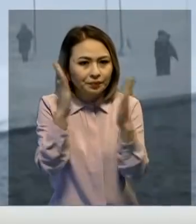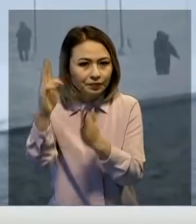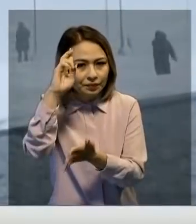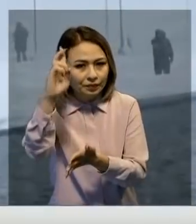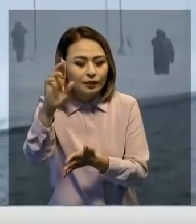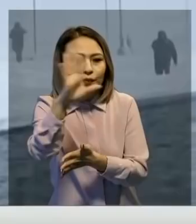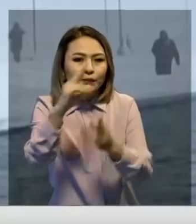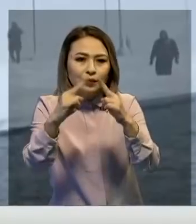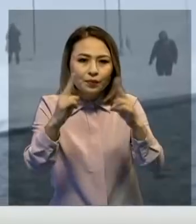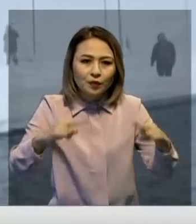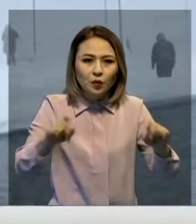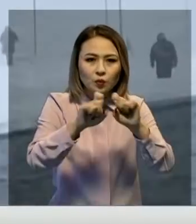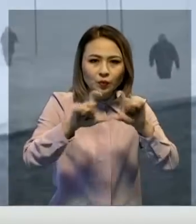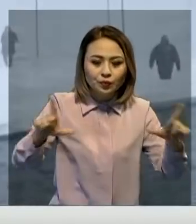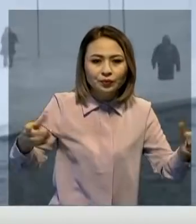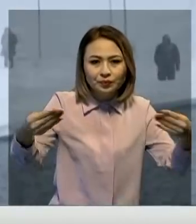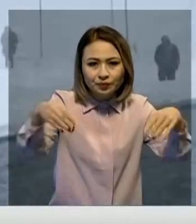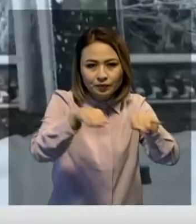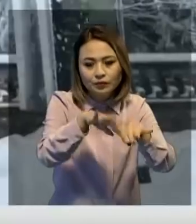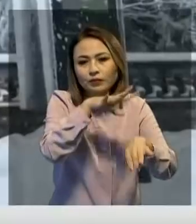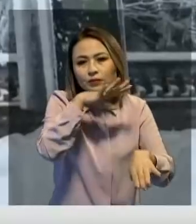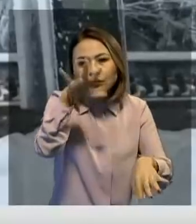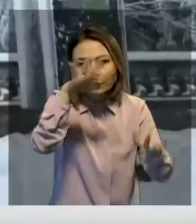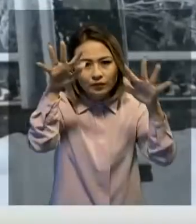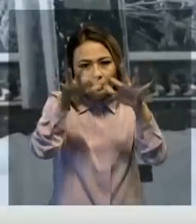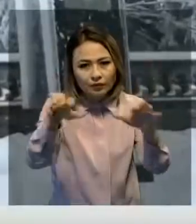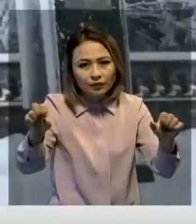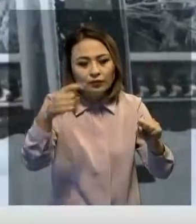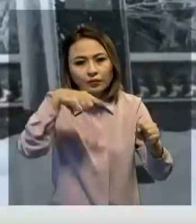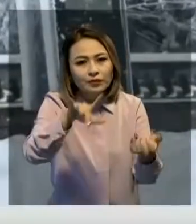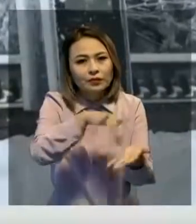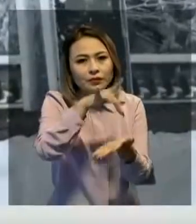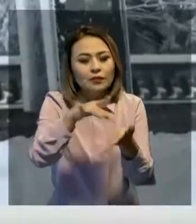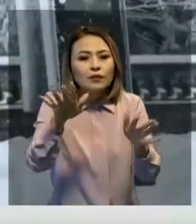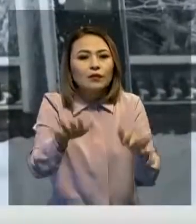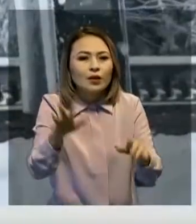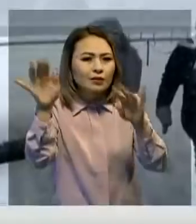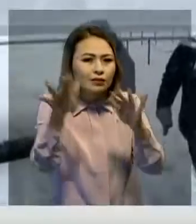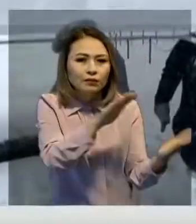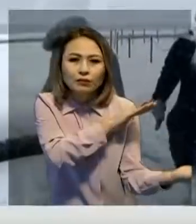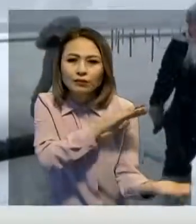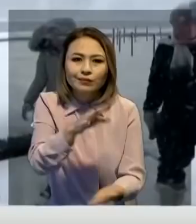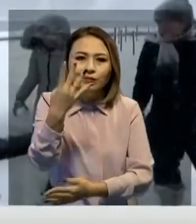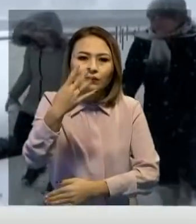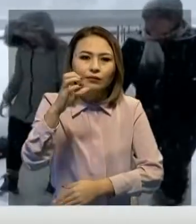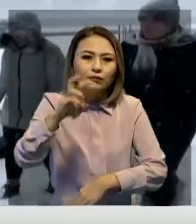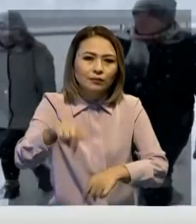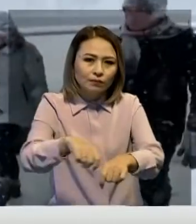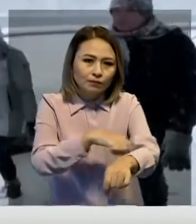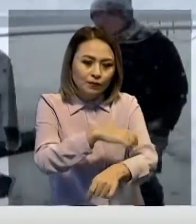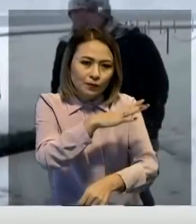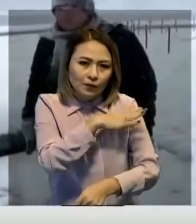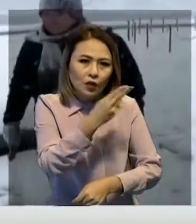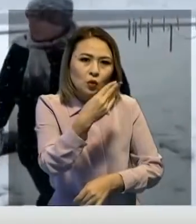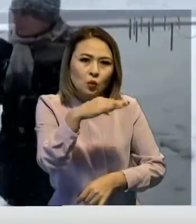Мемлекеттік мекемелермен мектептер жабылып мұңдаған адам жарқсыз қалды. Шақардың кей жерлерінде қардың қалыңдығы 40 сантиметрге дейін